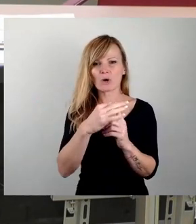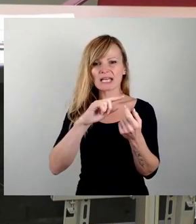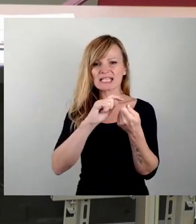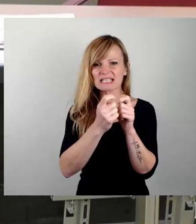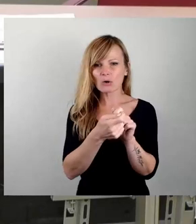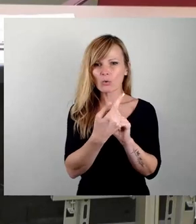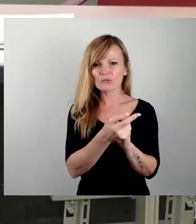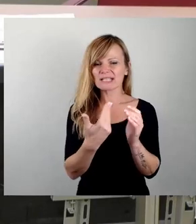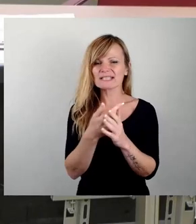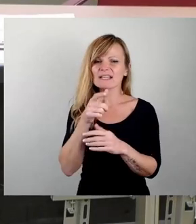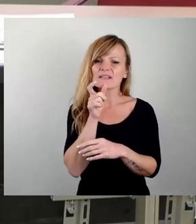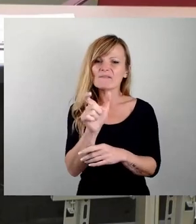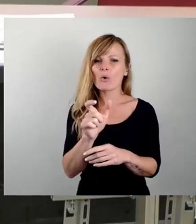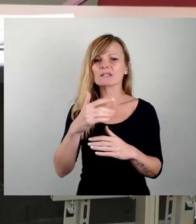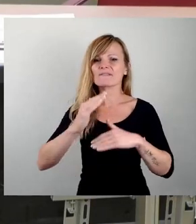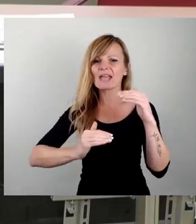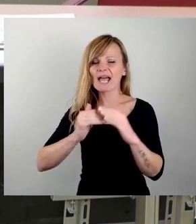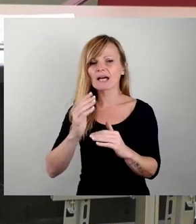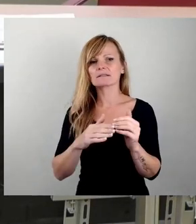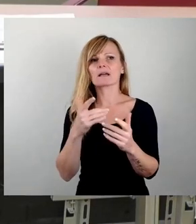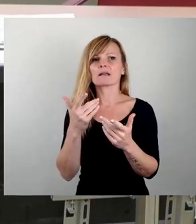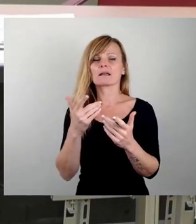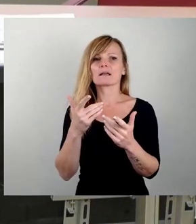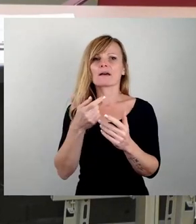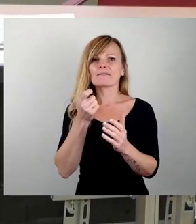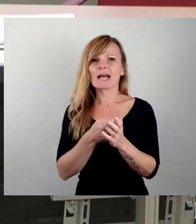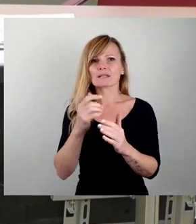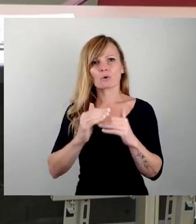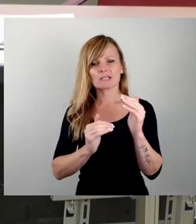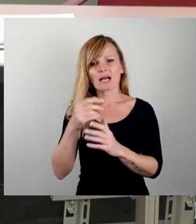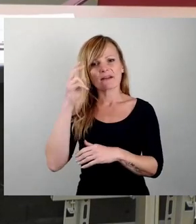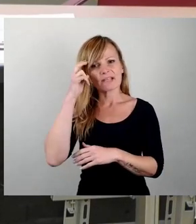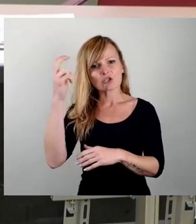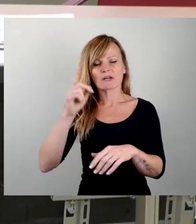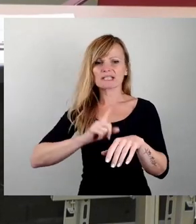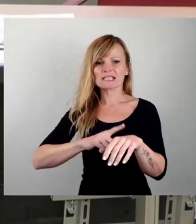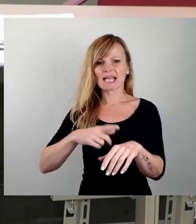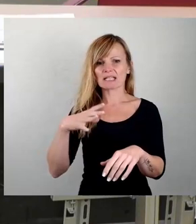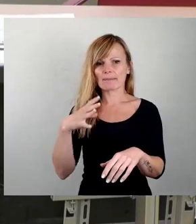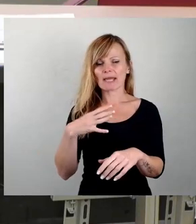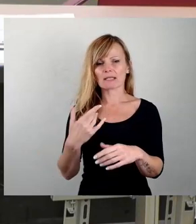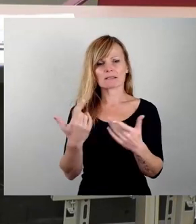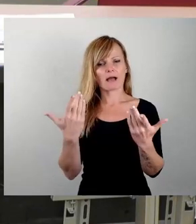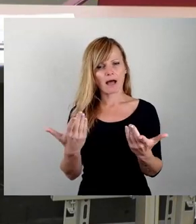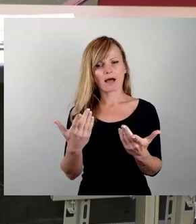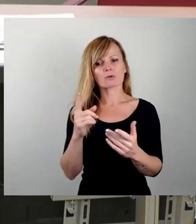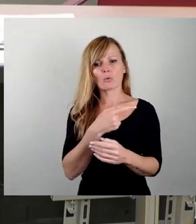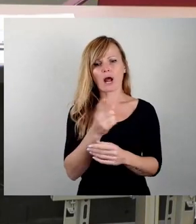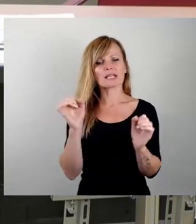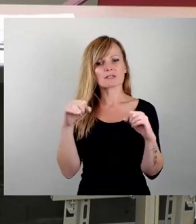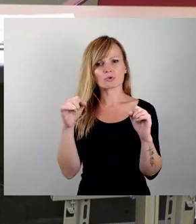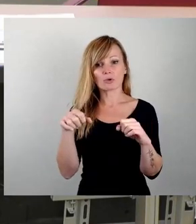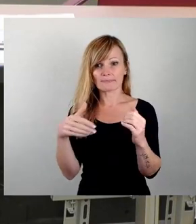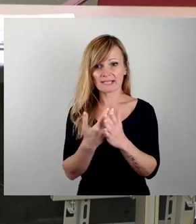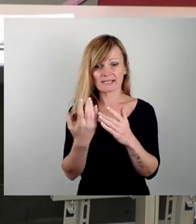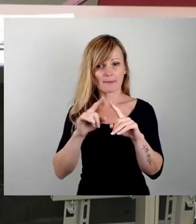schön wertneutral, wissenschaftlich und zeitgemäß, dass alle zustimmen. Deswegen soll auch eine Fachkommission